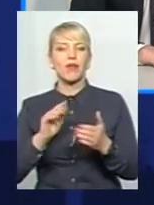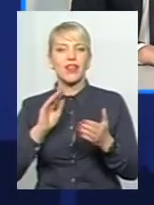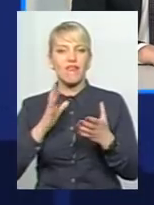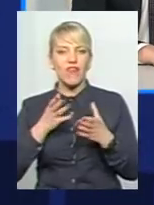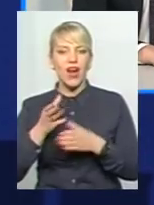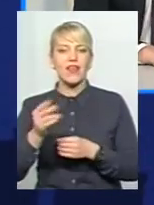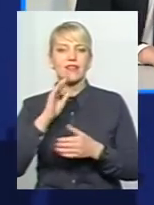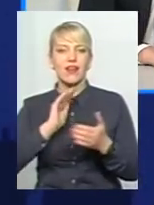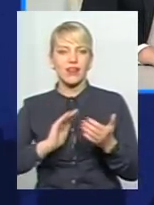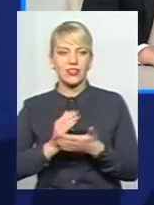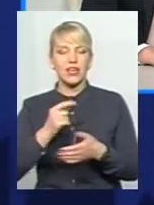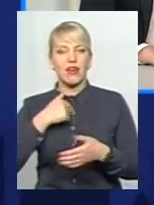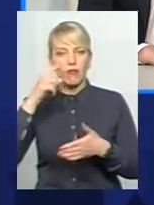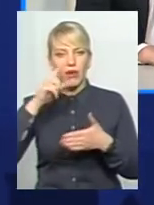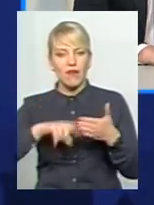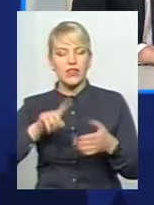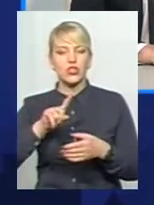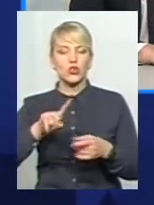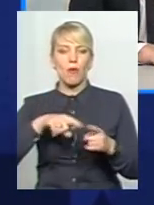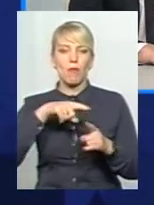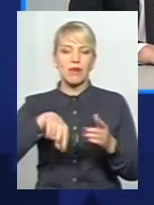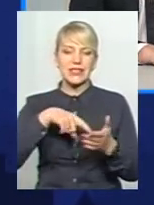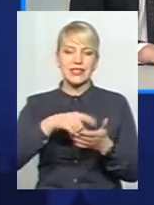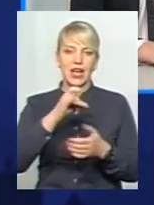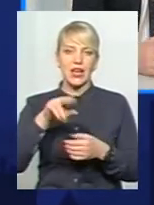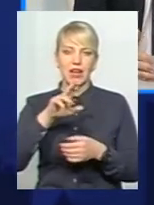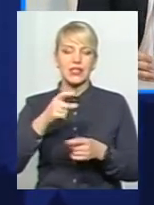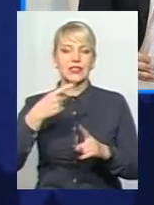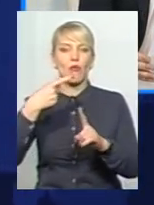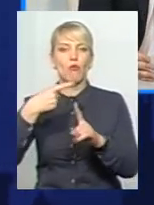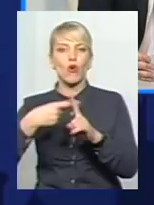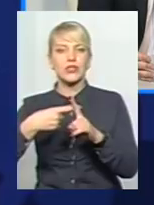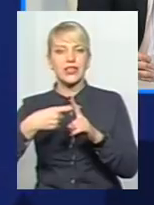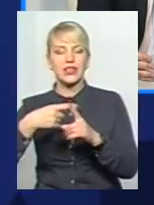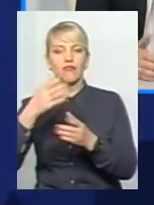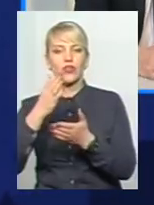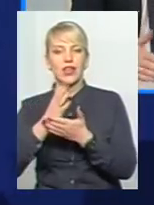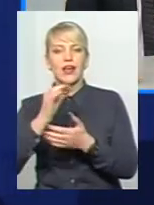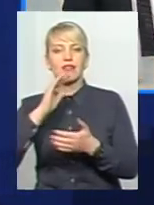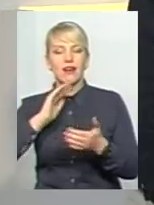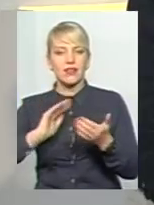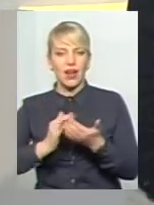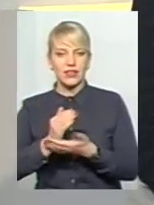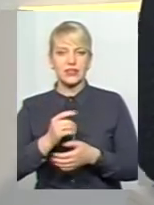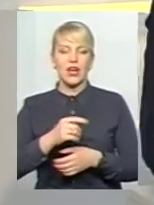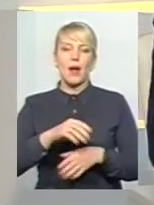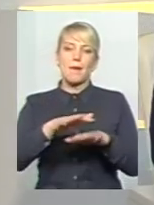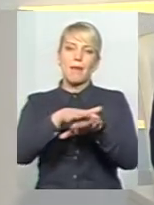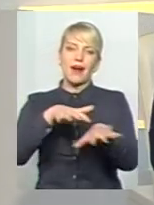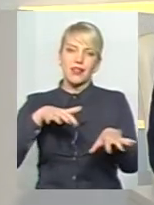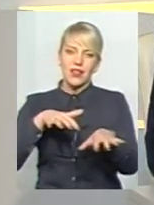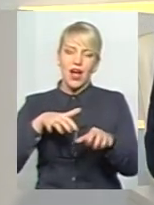Я впевнений, що в міській раді це позитивно впливає на якість. В парламенті, в політичному органу, в обласній раді, в